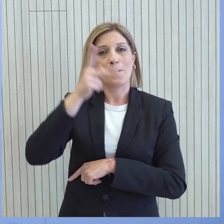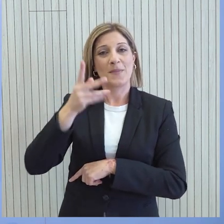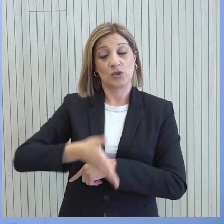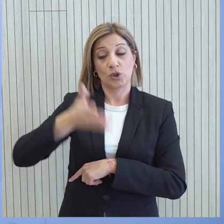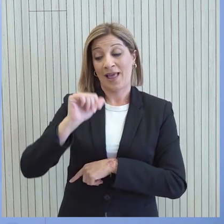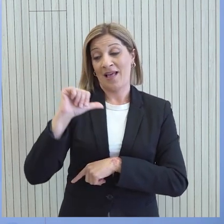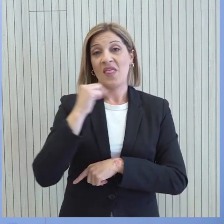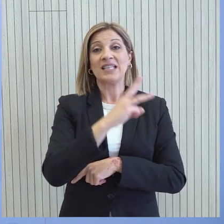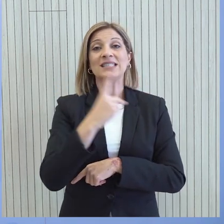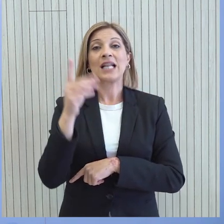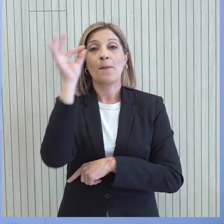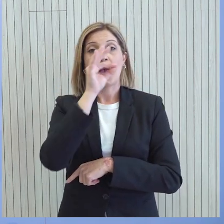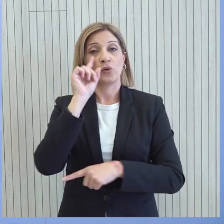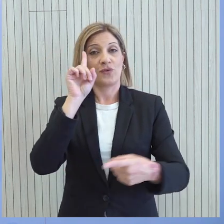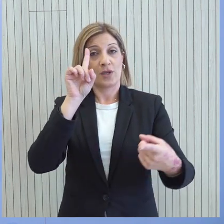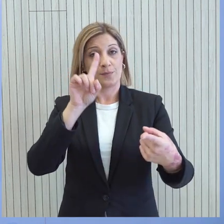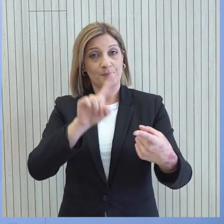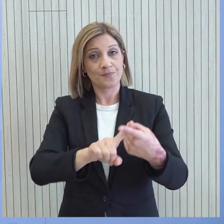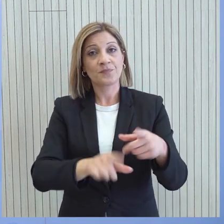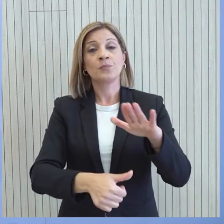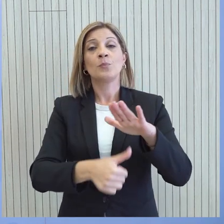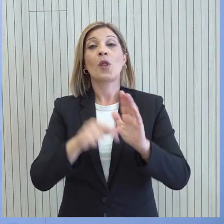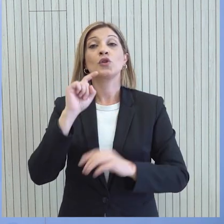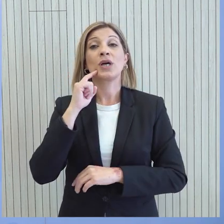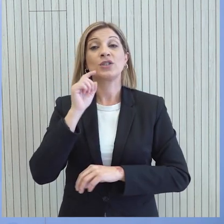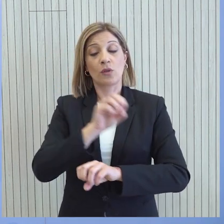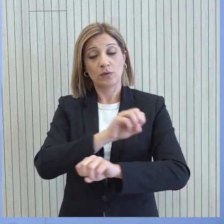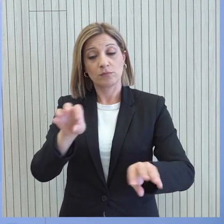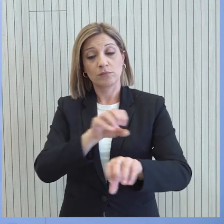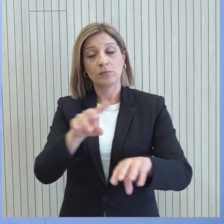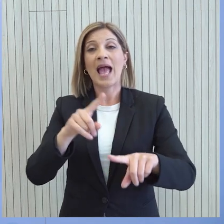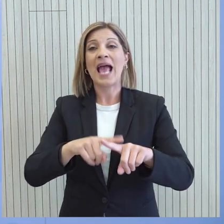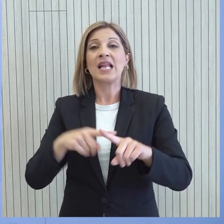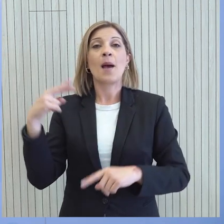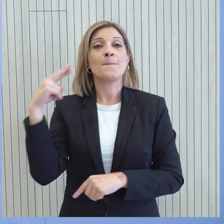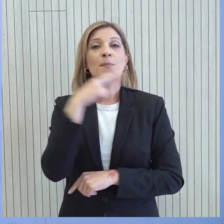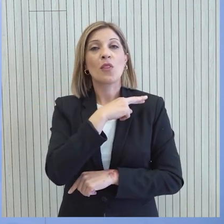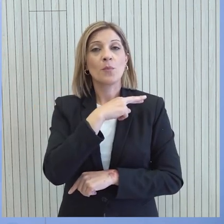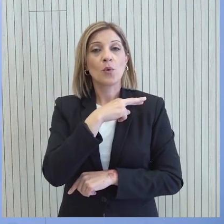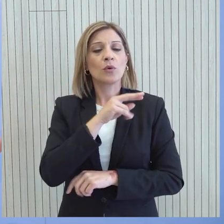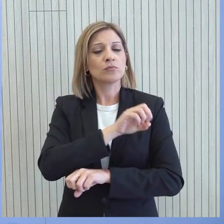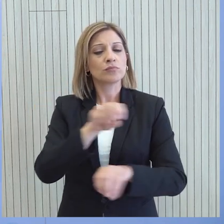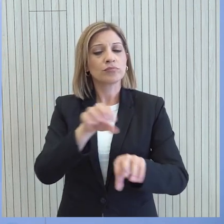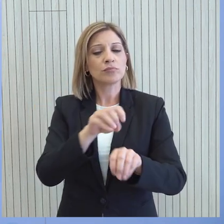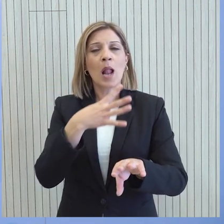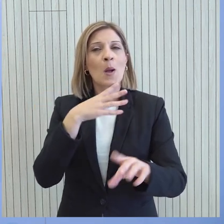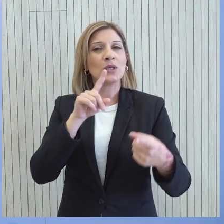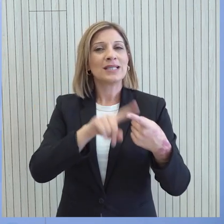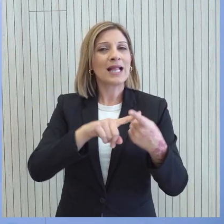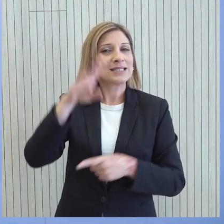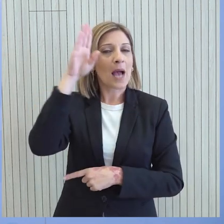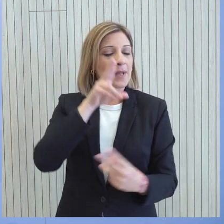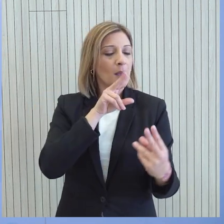Οκτωβρίου, στο Μέγαρο Μαξίμου. Ο πρόεδρος Χρυστοδουλίδης ενημέρωσε τον Έλληνα Πρωθυπουργό για τα αποτελέσματα της συνάντησης με τον πρόεδρο των